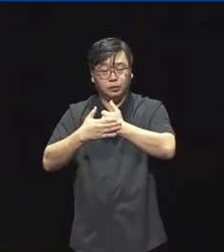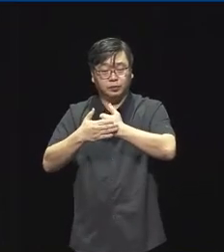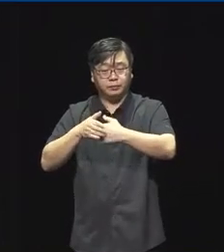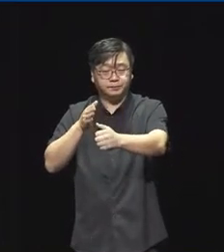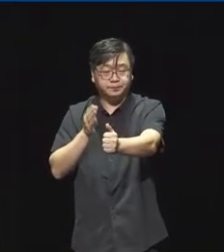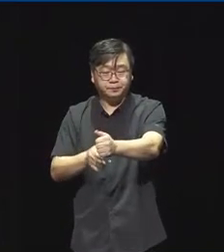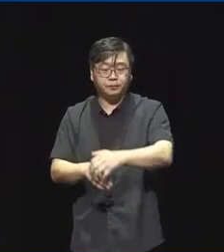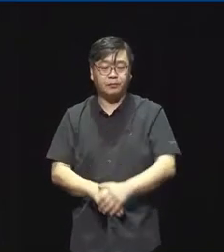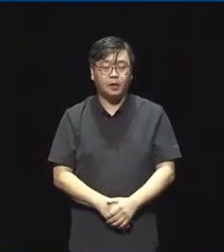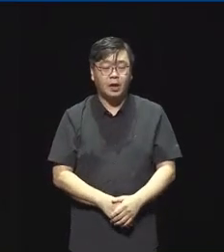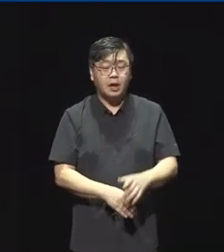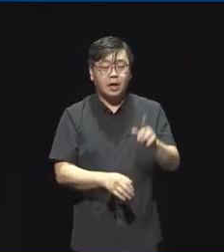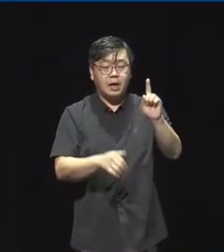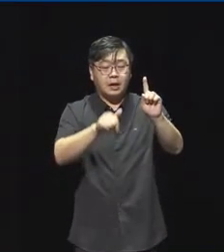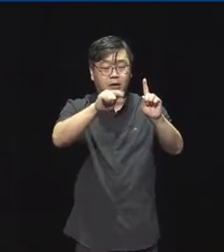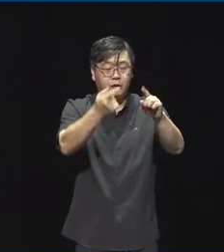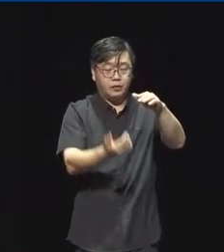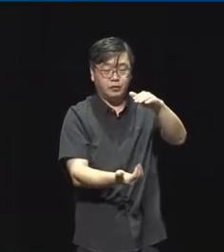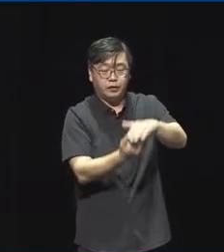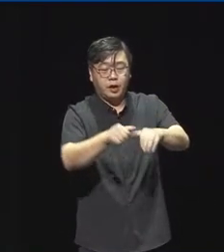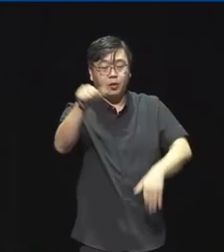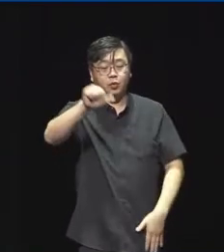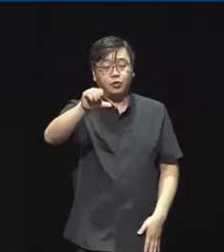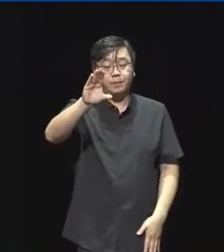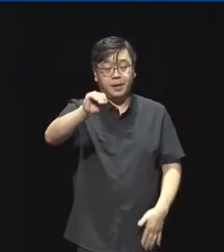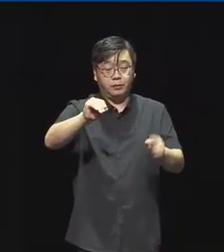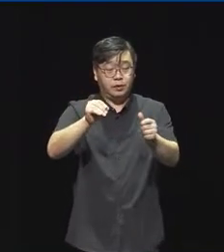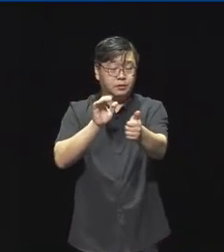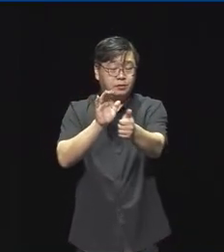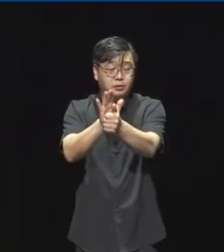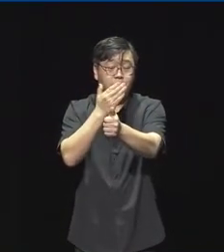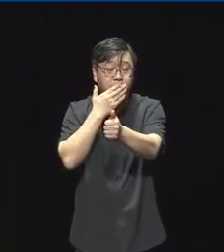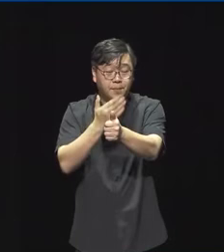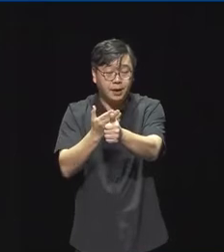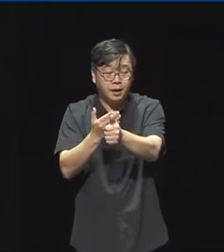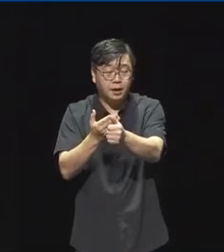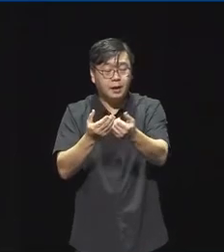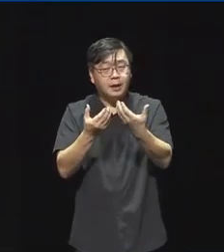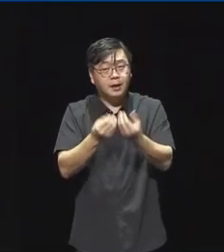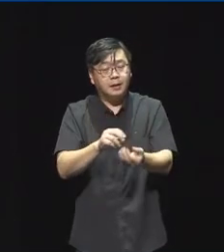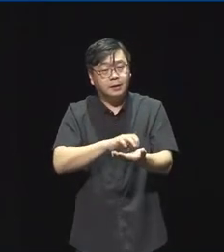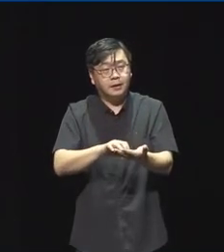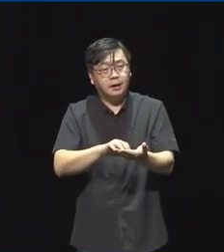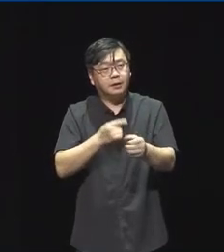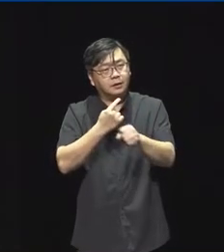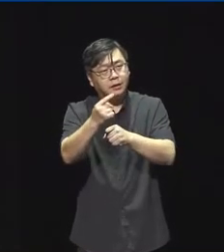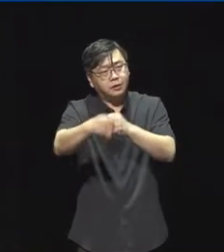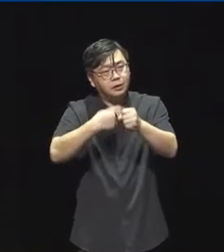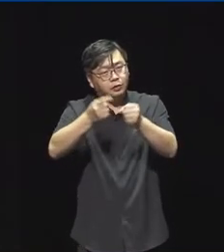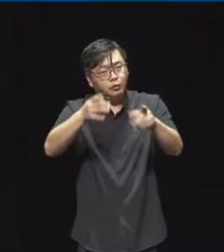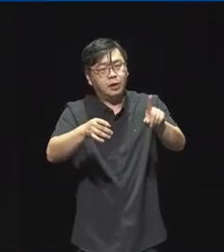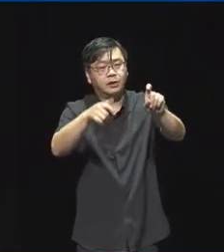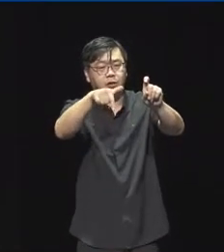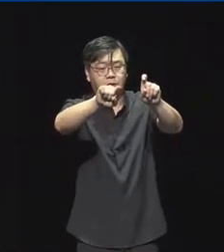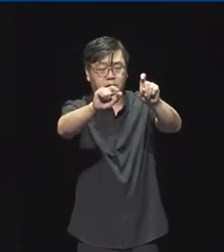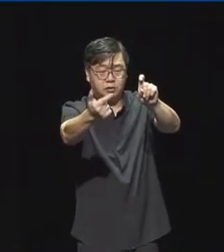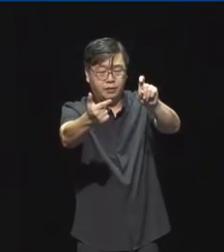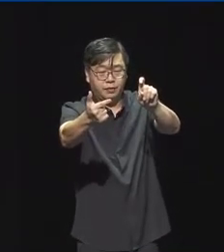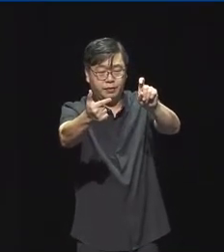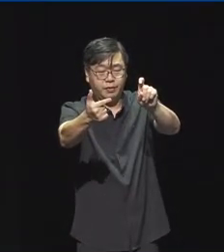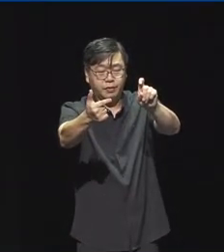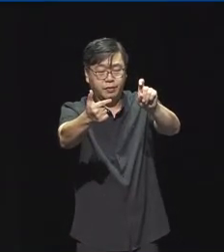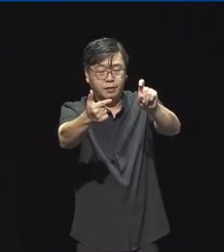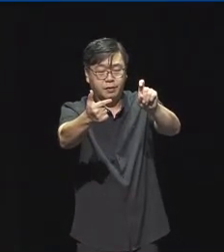최대 5천만 원까지 지원을 하는 사업이고요 내년 23년에는 약 10건 정도로 선정할 예정입니다 여기에도 마찬가지로